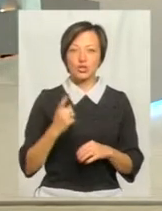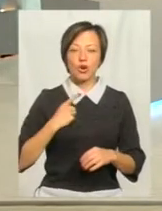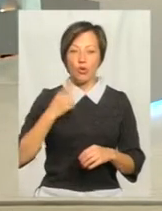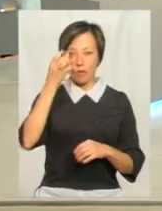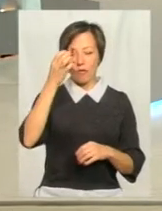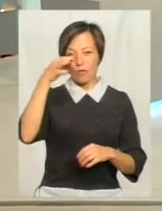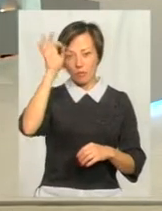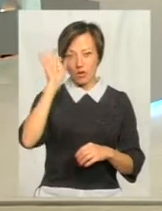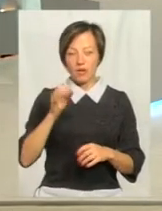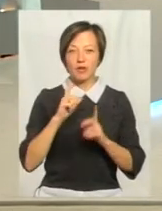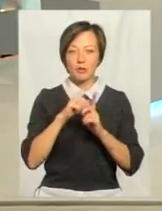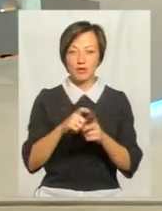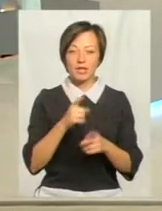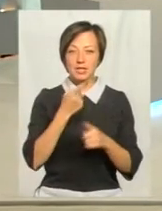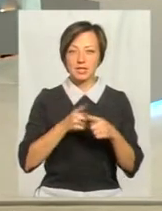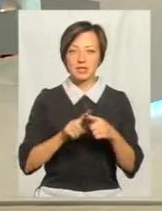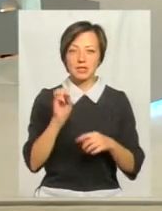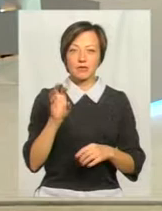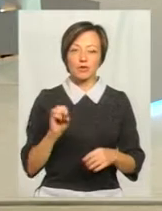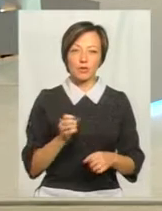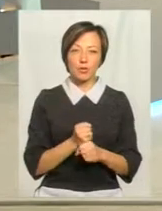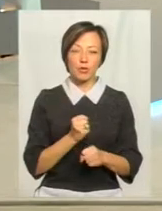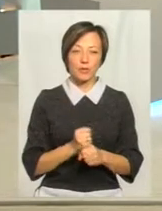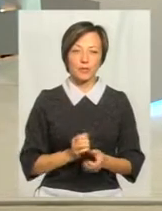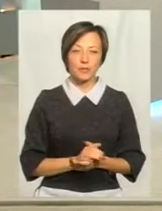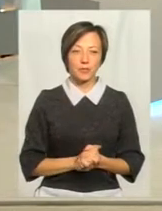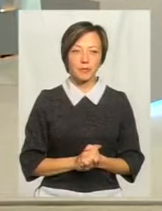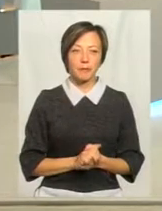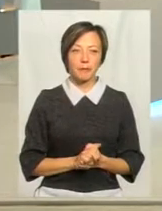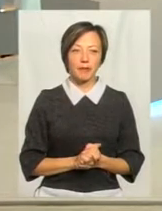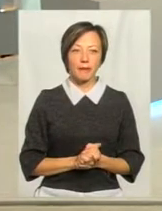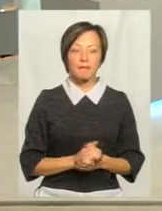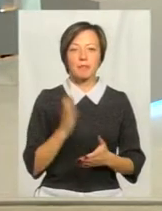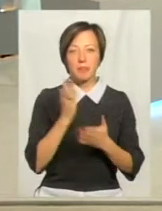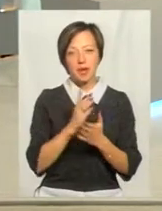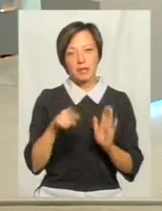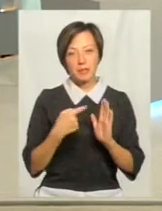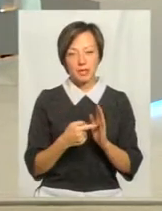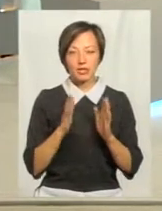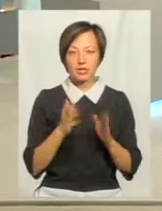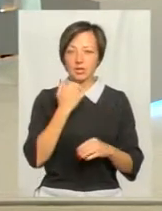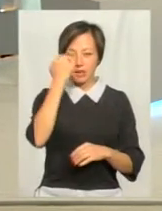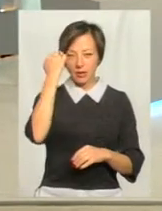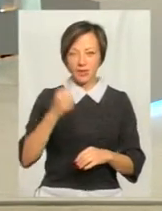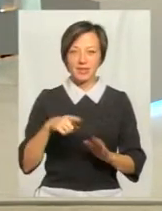який повідає там за світлофори, за роботу їх. Дякуємо. А маєте питання, чи тільки дякуєте?